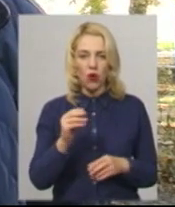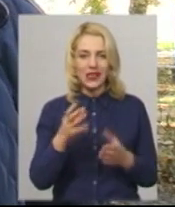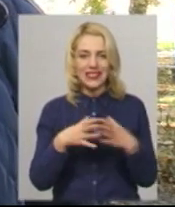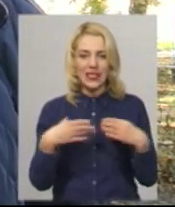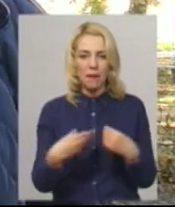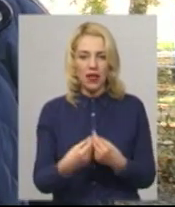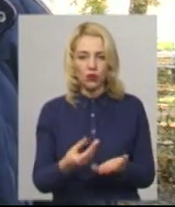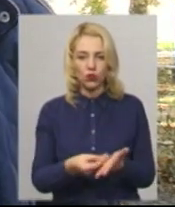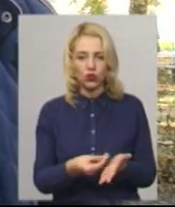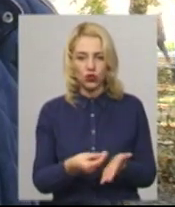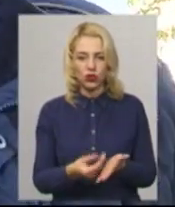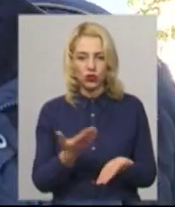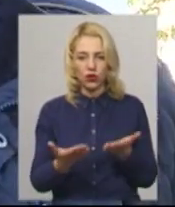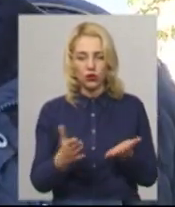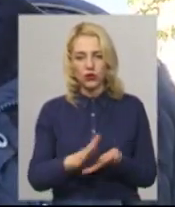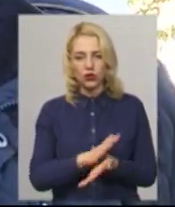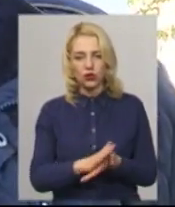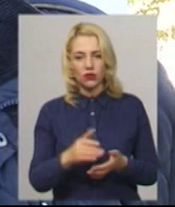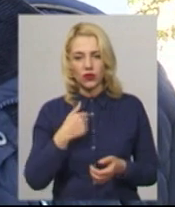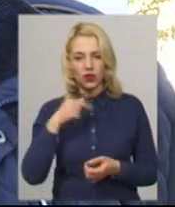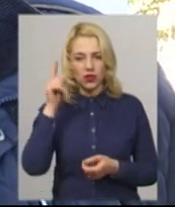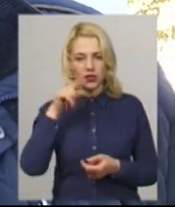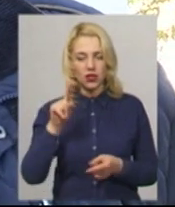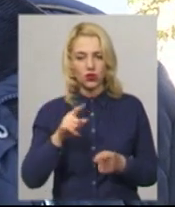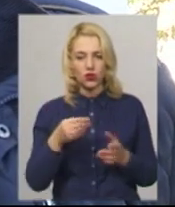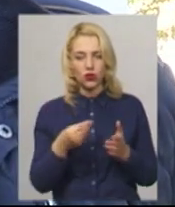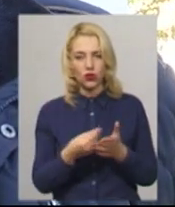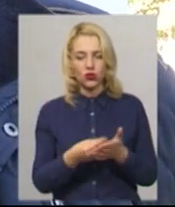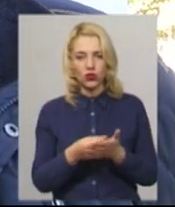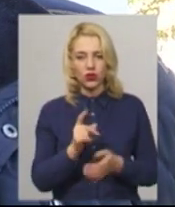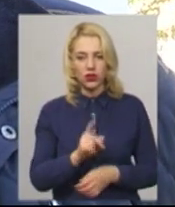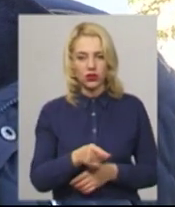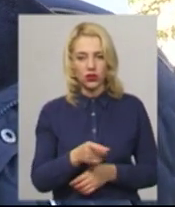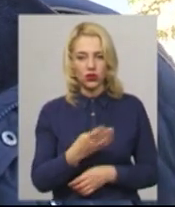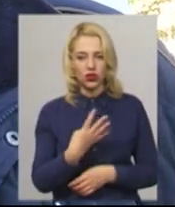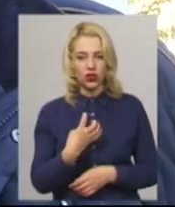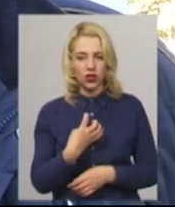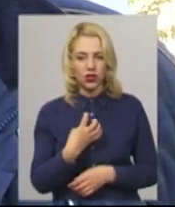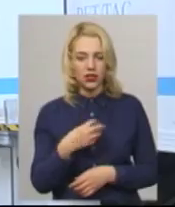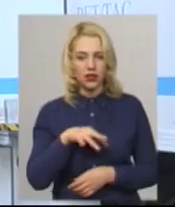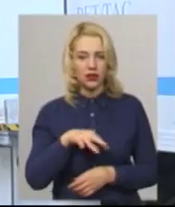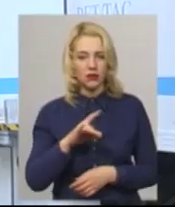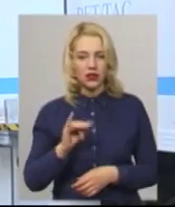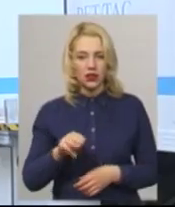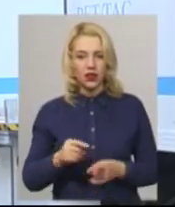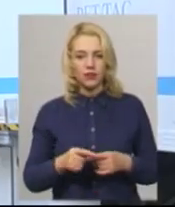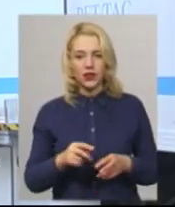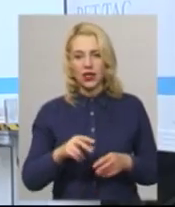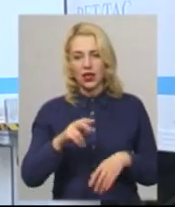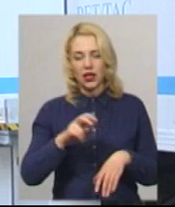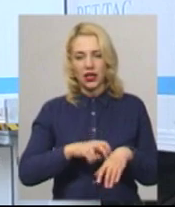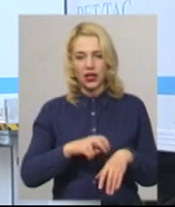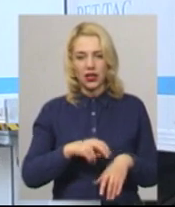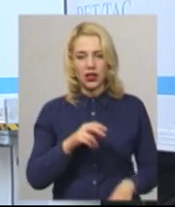якщо безкоштовно. Я знаю, що коштує 1400 гривень МРТ. Лікар-рентгенолог